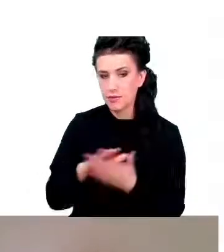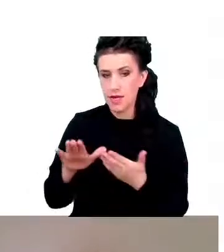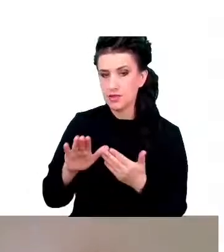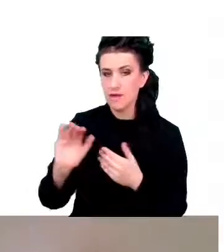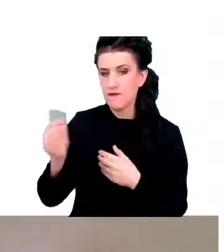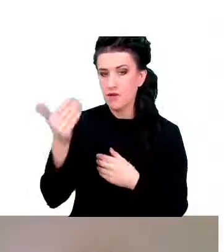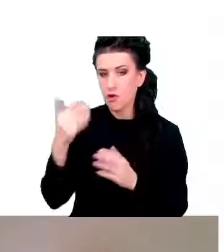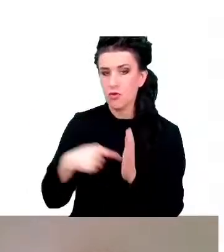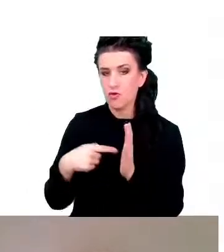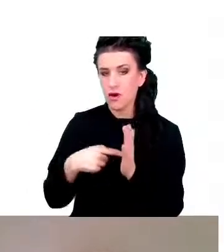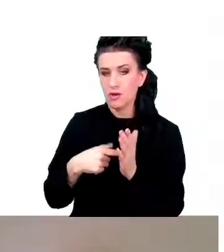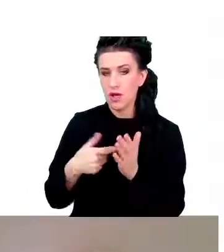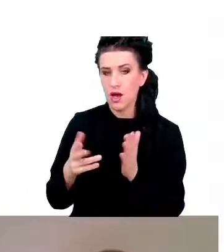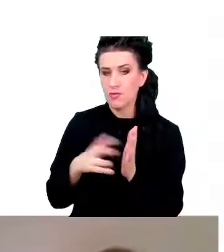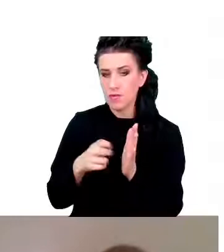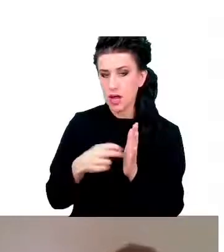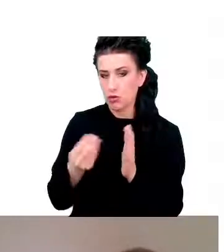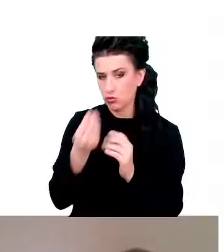niedożywienia.